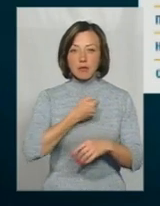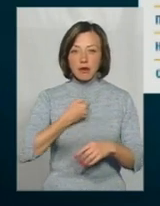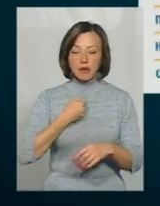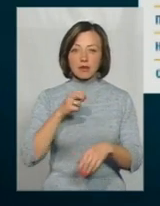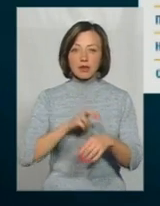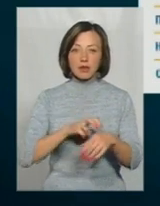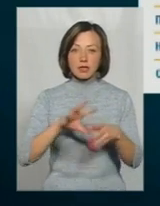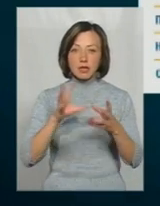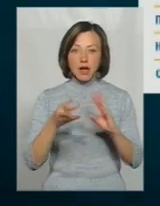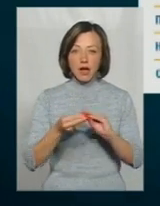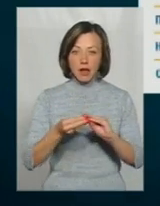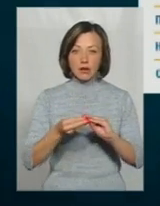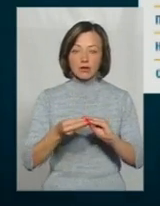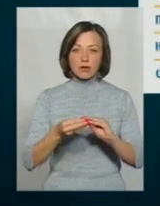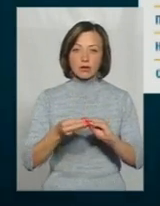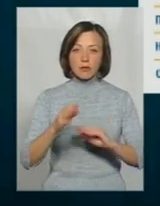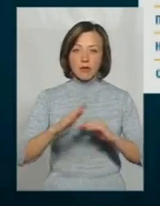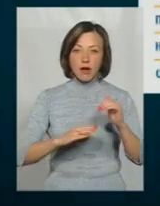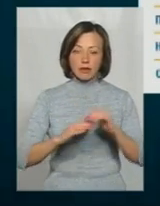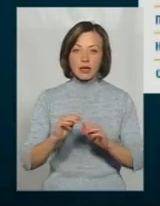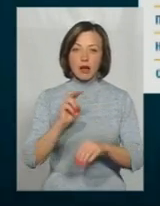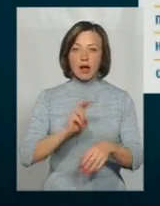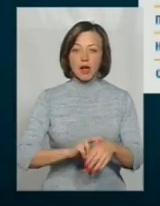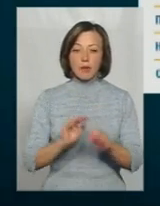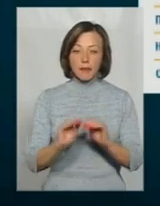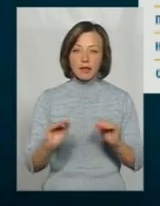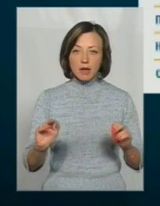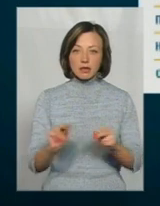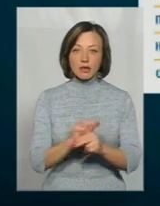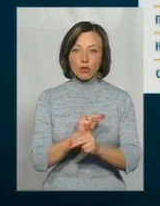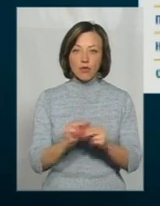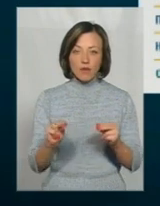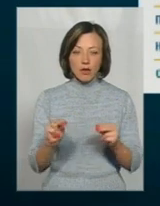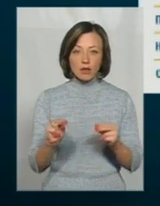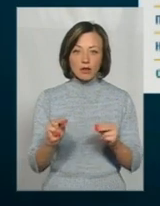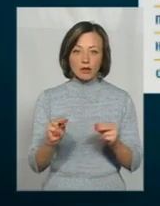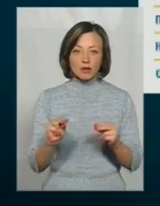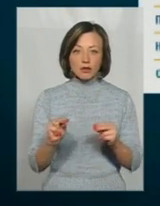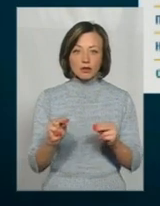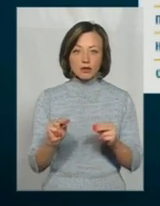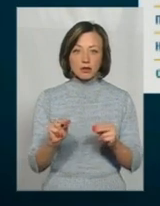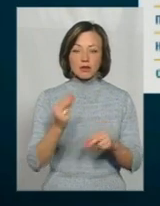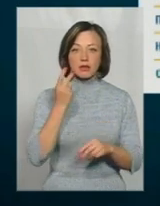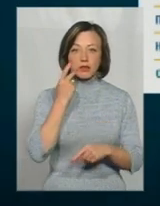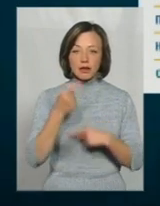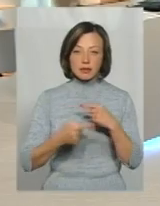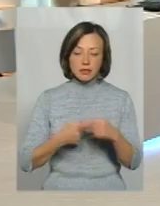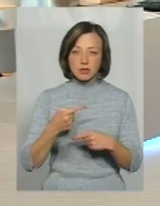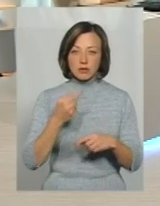і лікарі загальної практики, і лікарі-педіатри, лікували, ну, так як ми звикли традиційно,